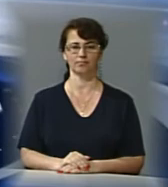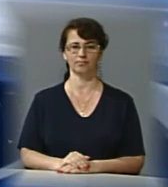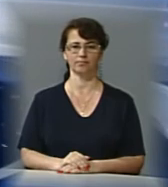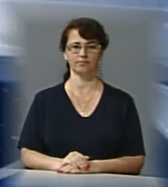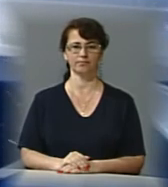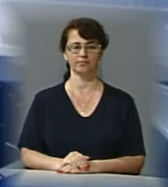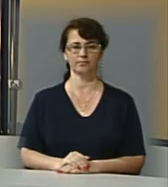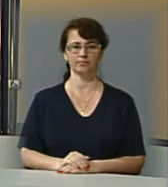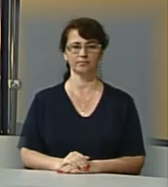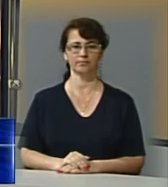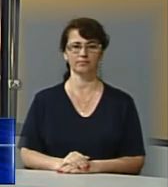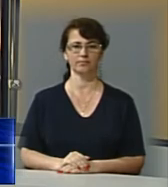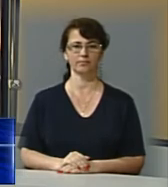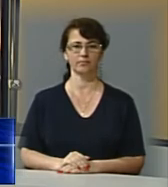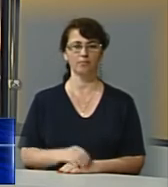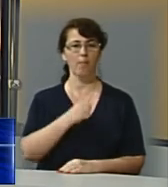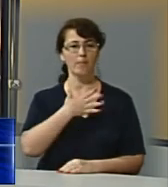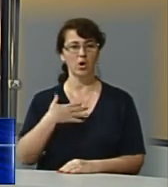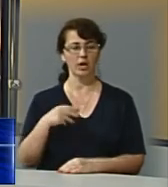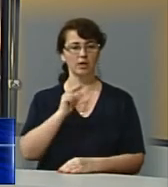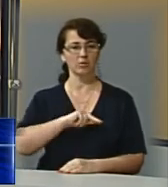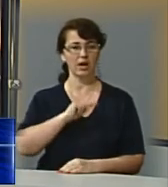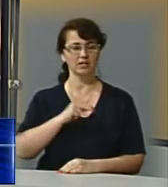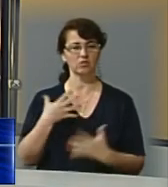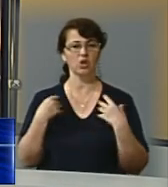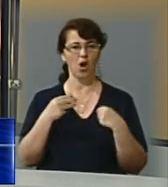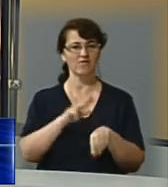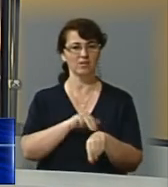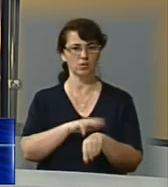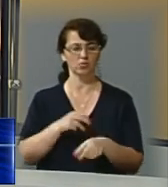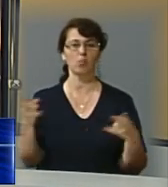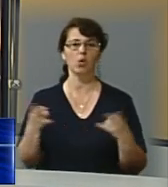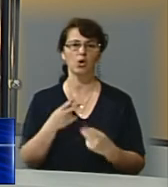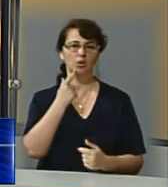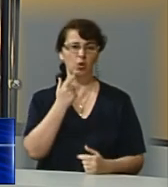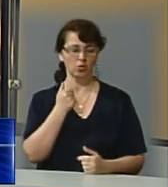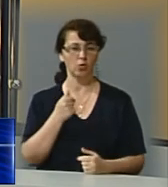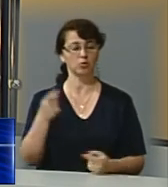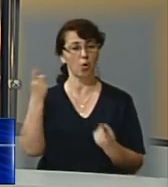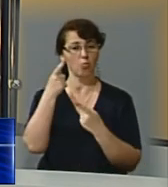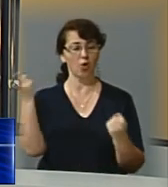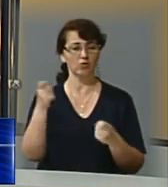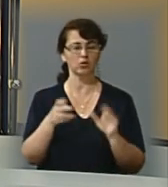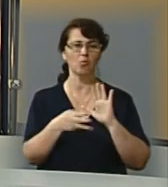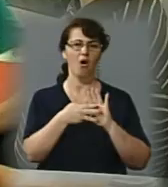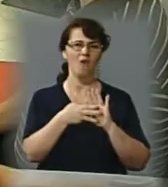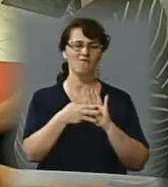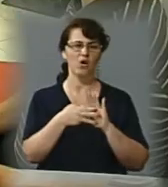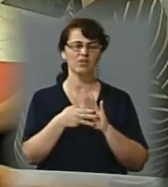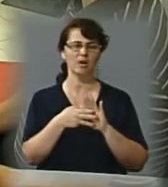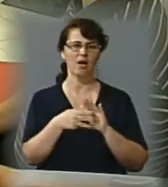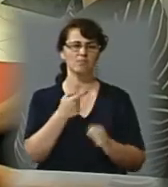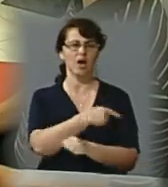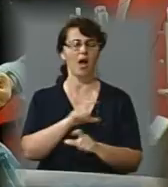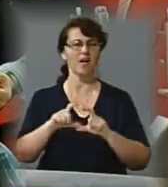Музика Поранена працівниця рівської патрульної поліції потребує крові. Про це повідомив головний лікар 8 клінічної лікарні Василів